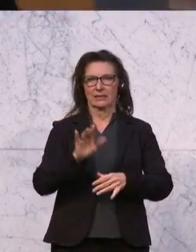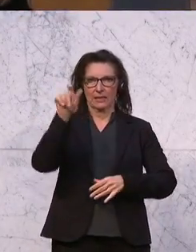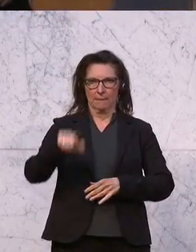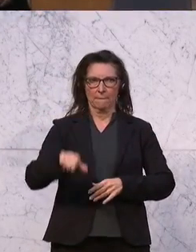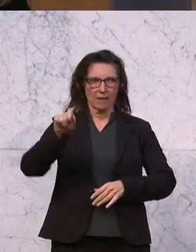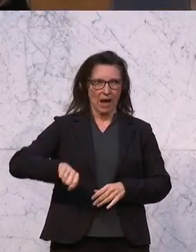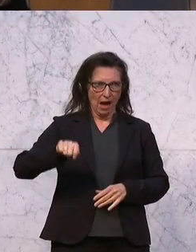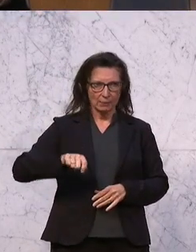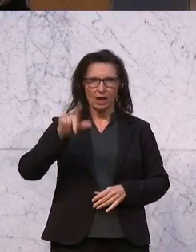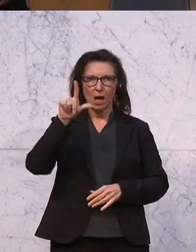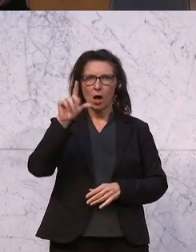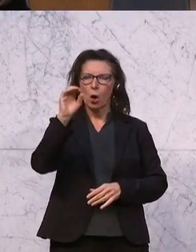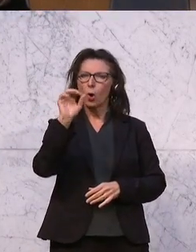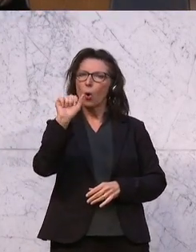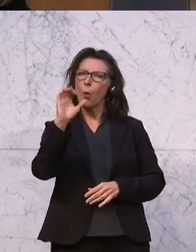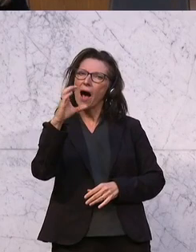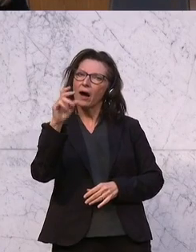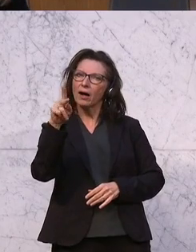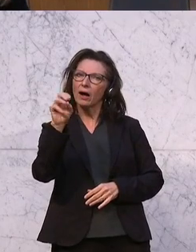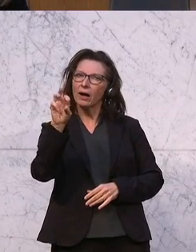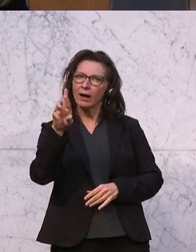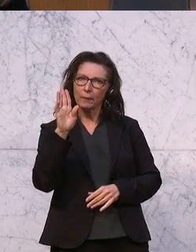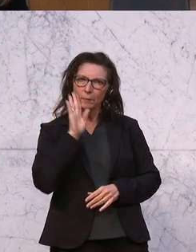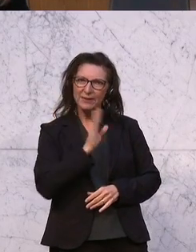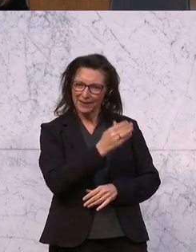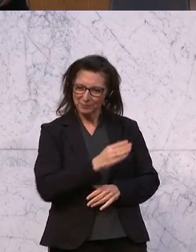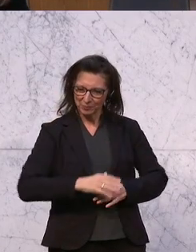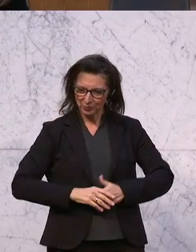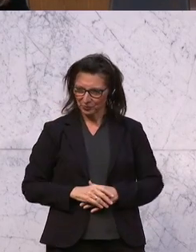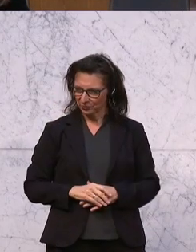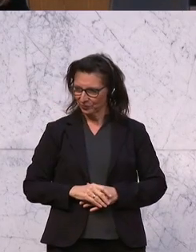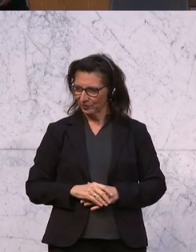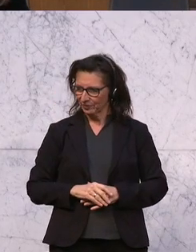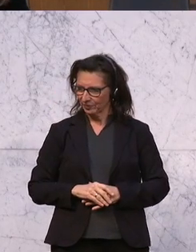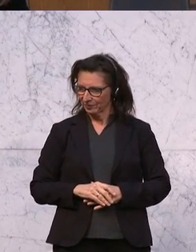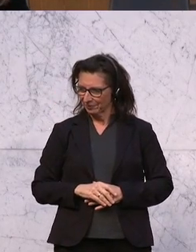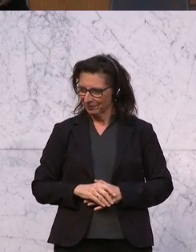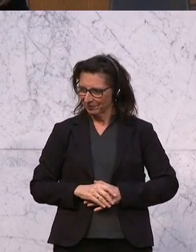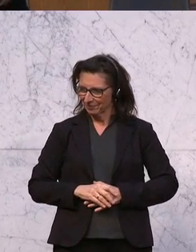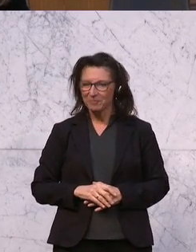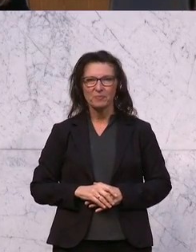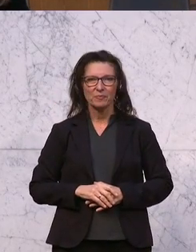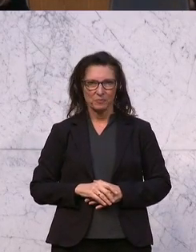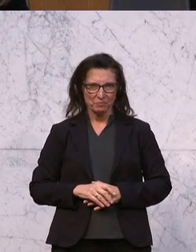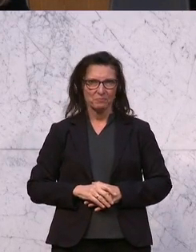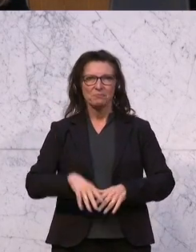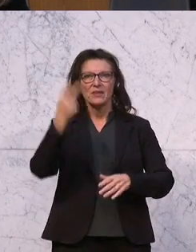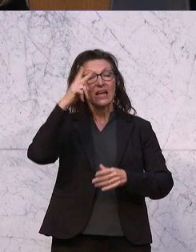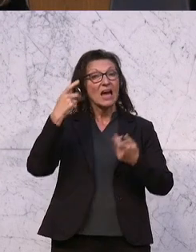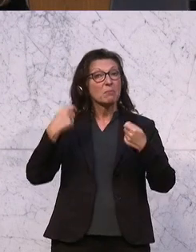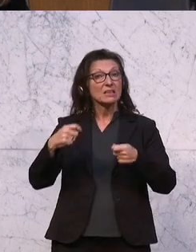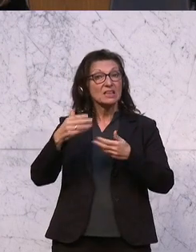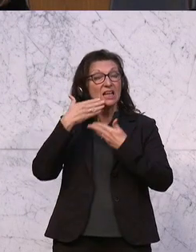2024 auf 5,2 Prozent der Beitragsgrundlage zur Sozialversicherung angehoben werden müssen.